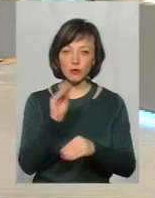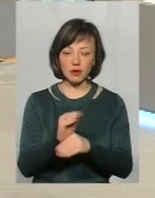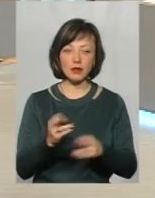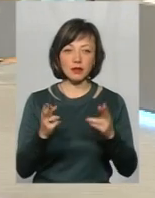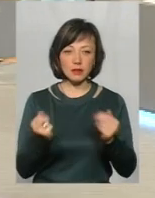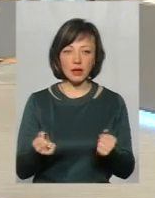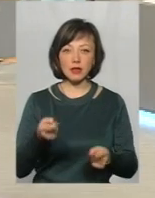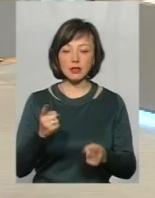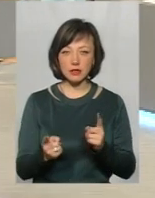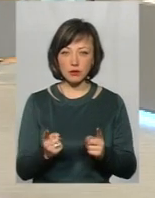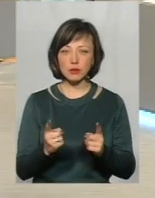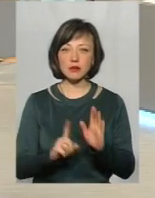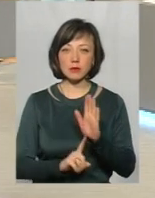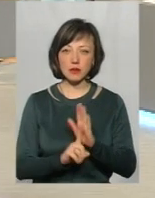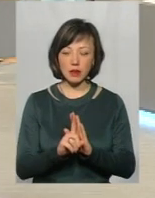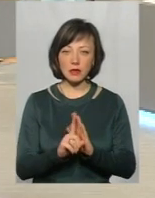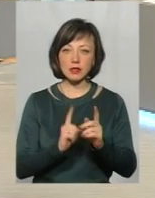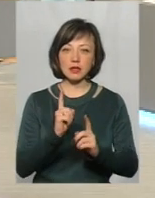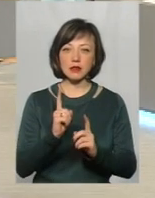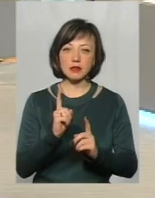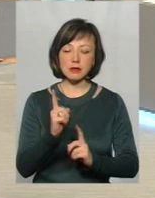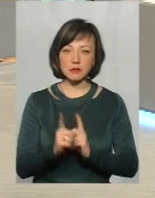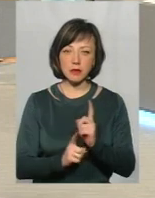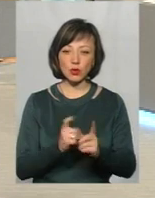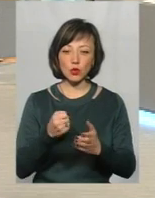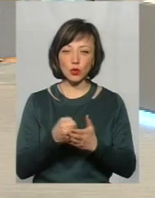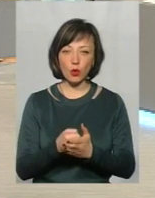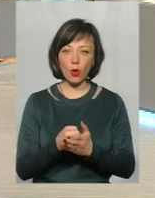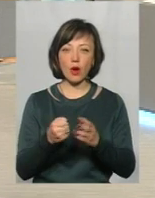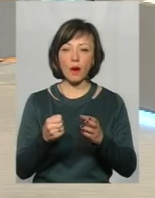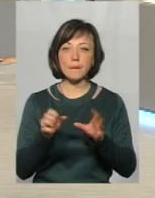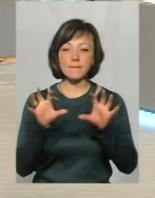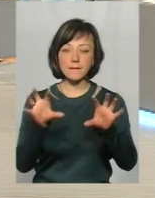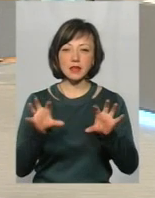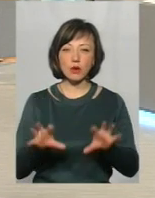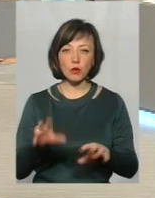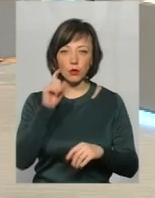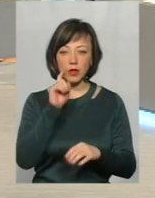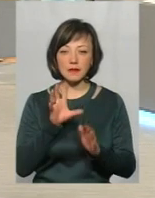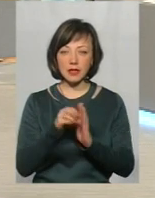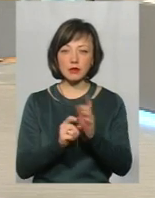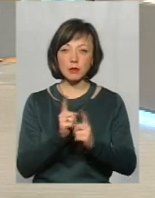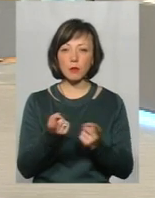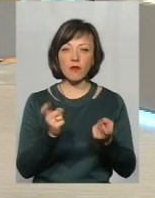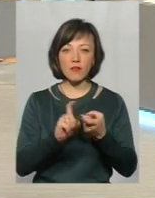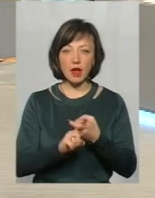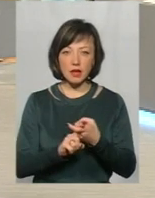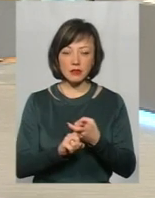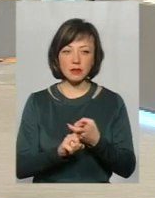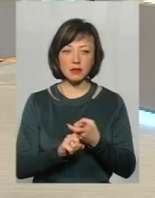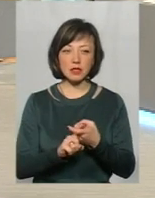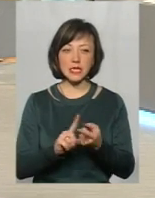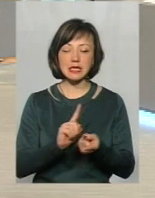дійсно, набувають чинності зміни до Кримінального процесуального кодексу України, куди в нас воно ряд змін, що пов'язано із зміною